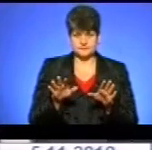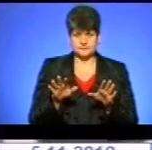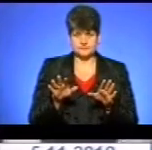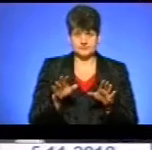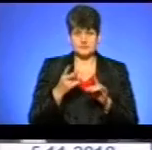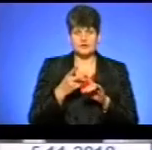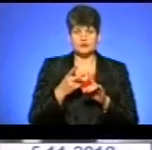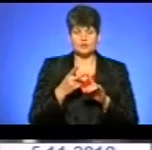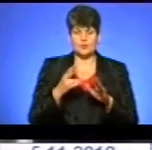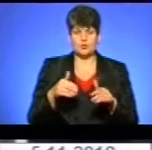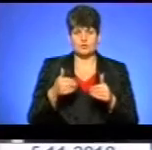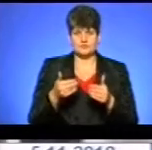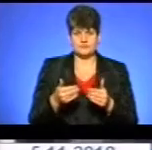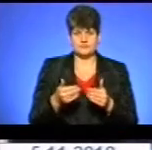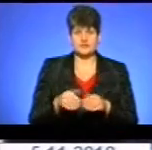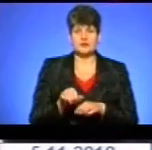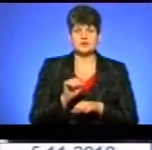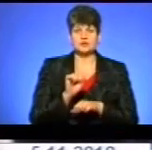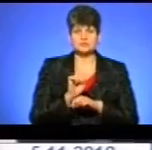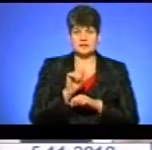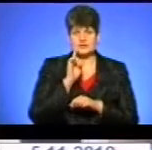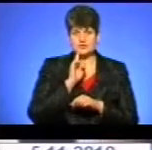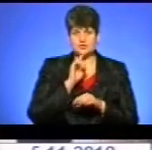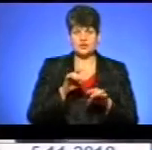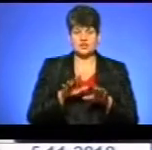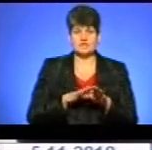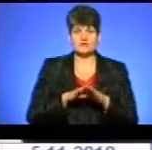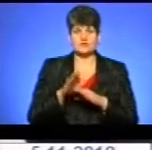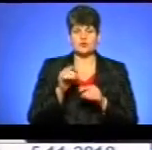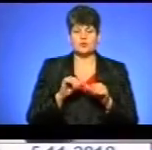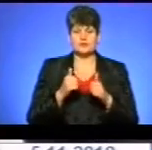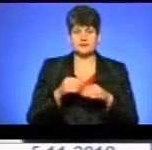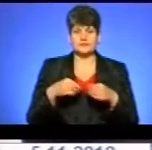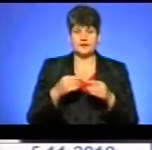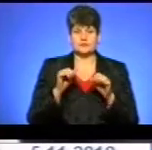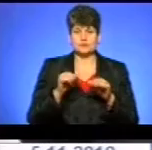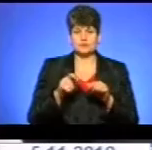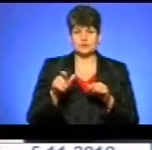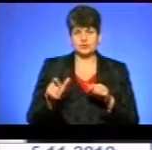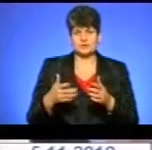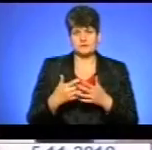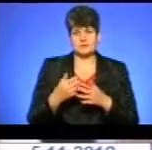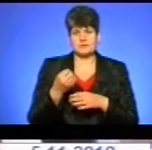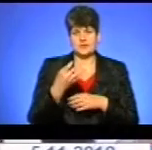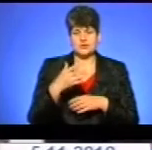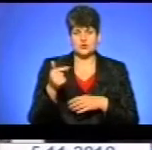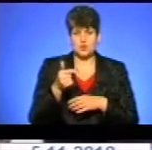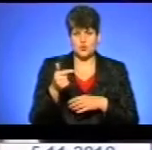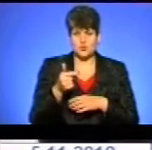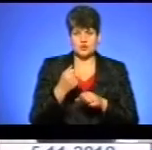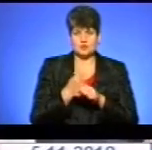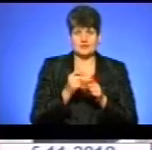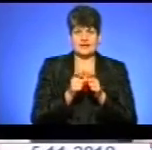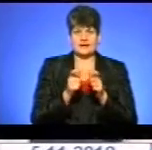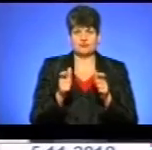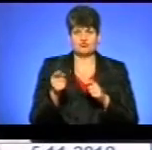Друга пропозиція – зупинити тимчасове рішення виконкому, дати можливість людям, до якогось, наприклад, 15 грудня, зробити